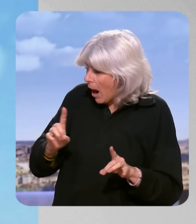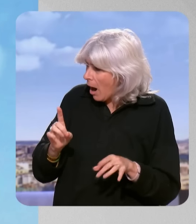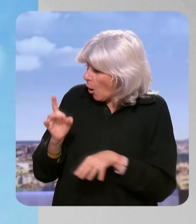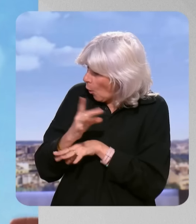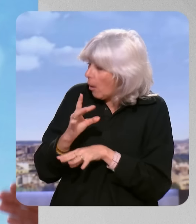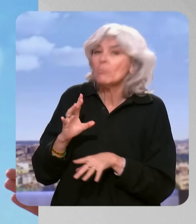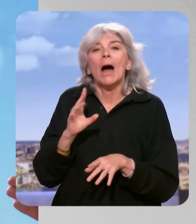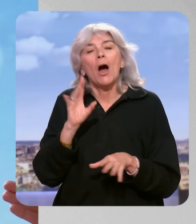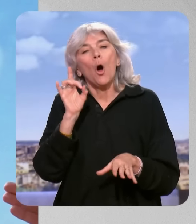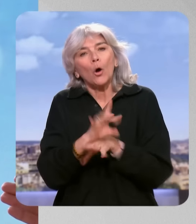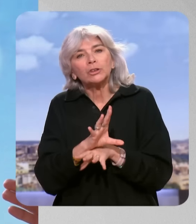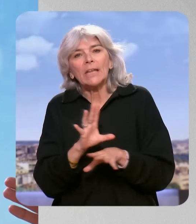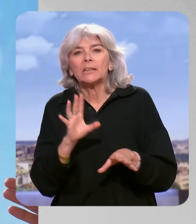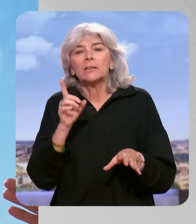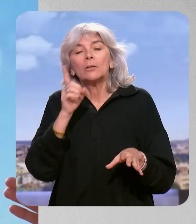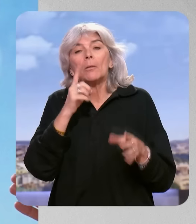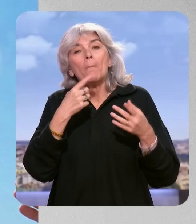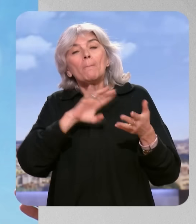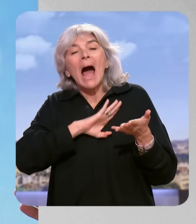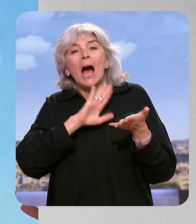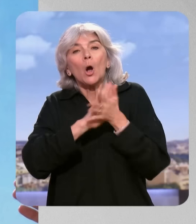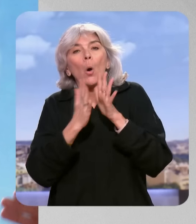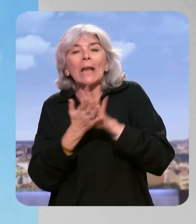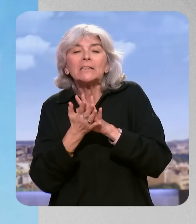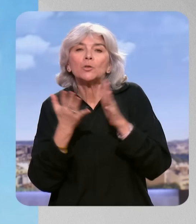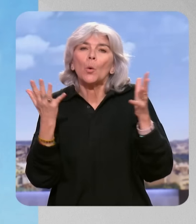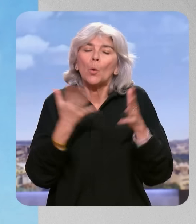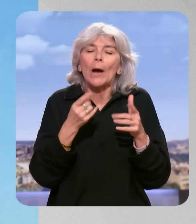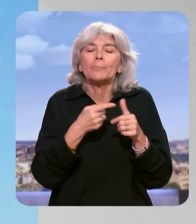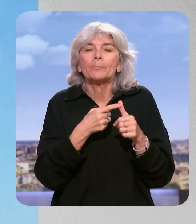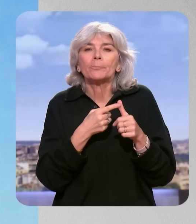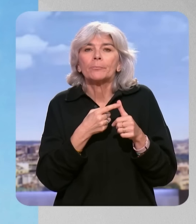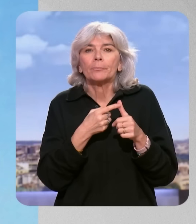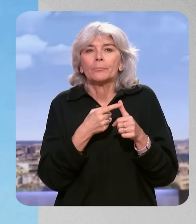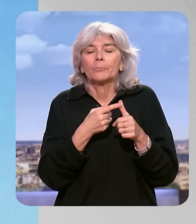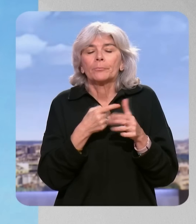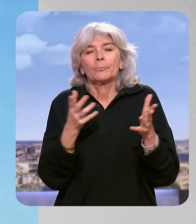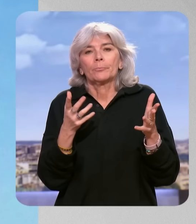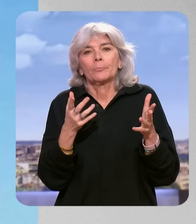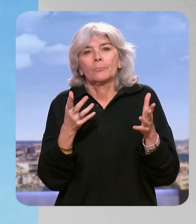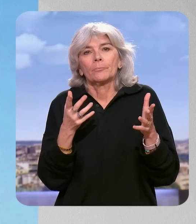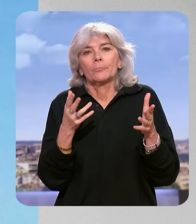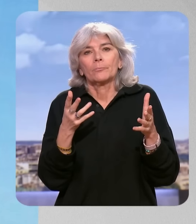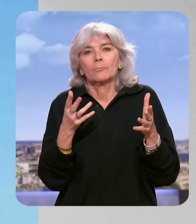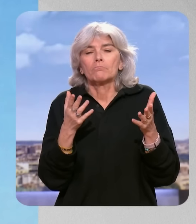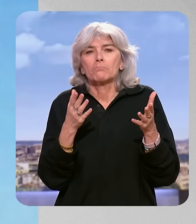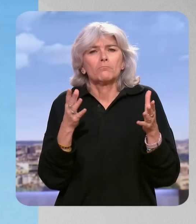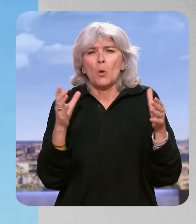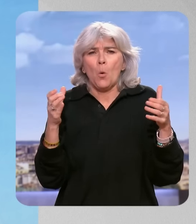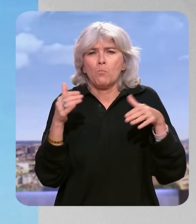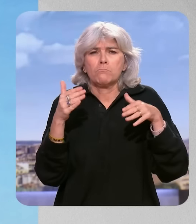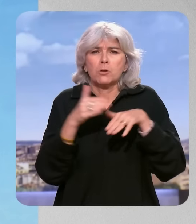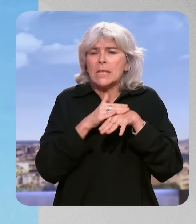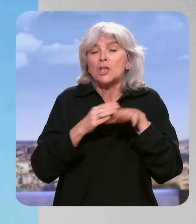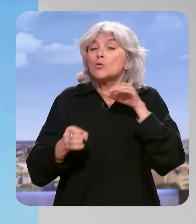rejeté. Ça a été rejeté par une coalition entre tous les courants politiques,